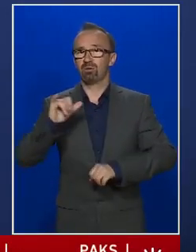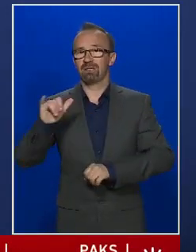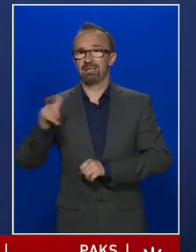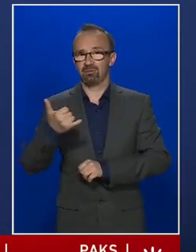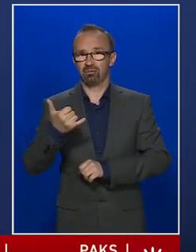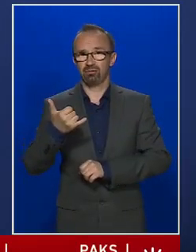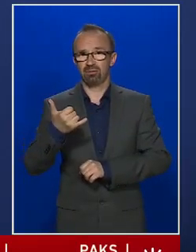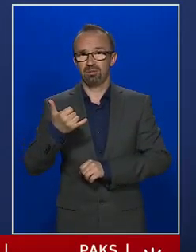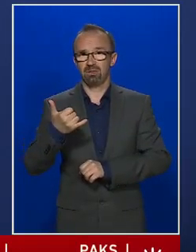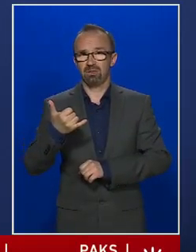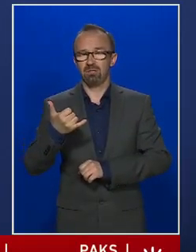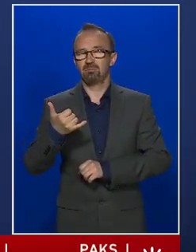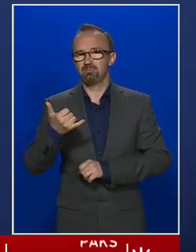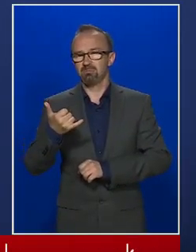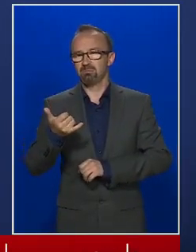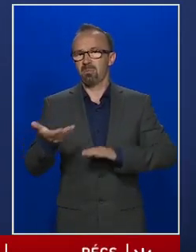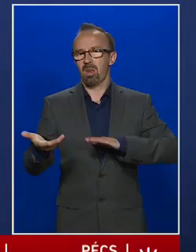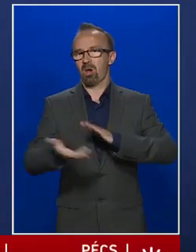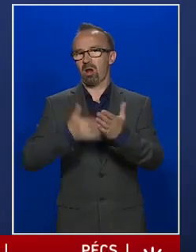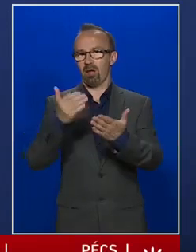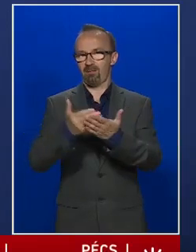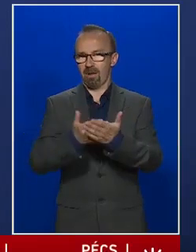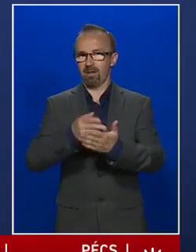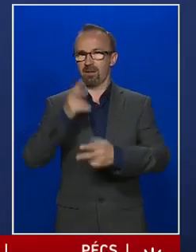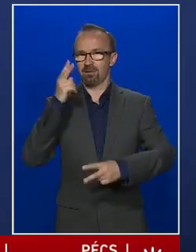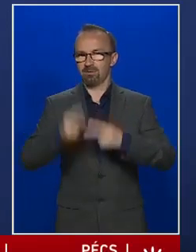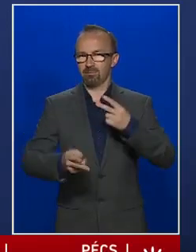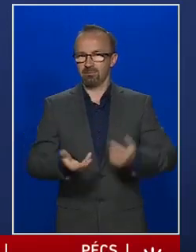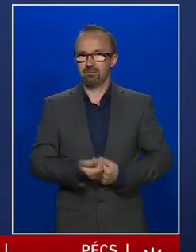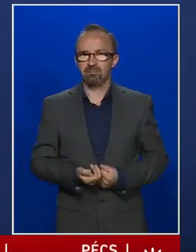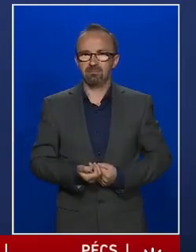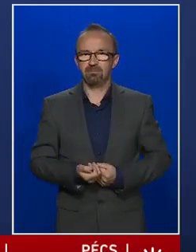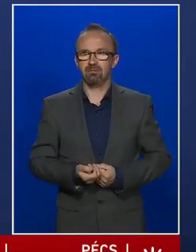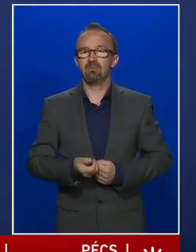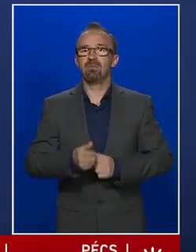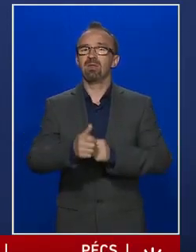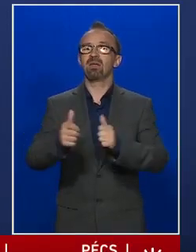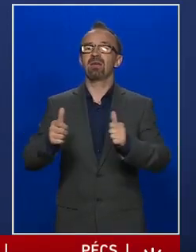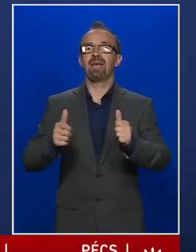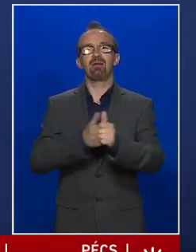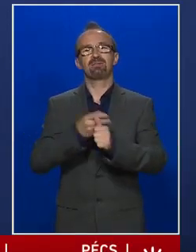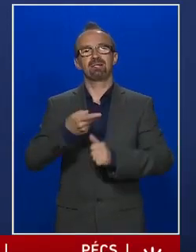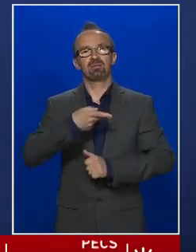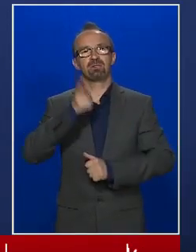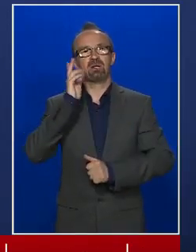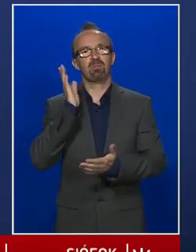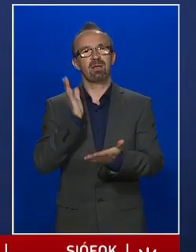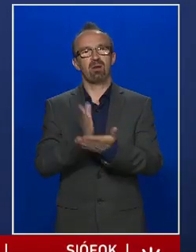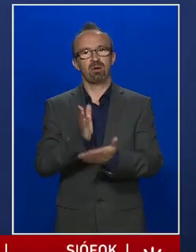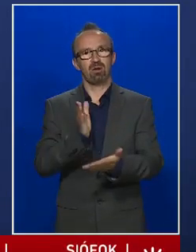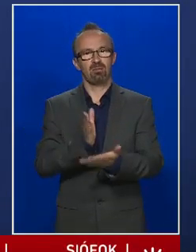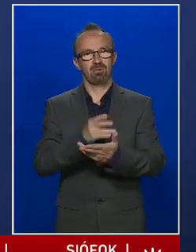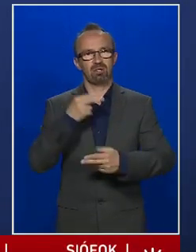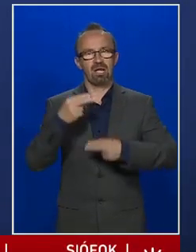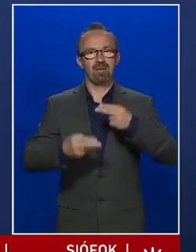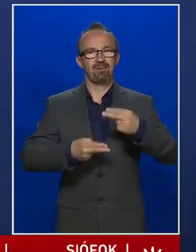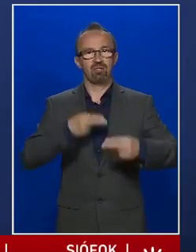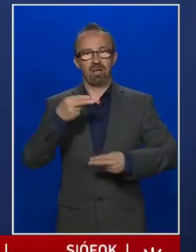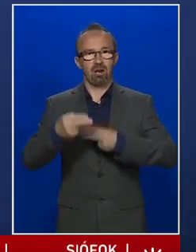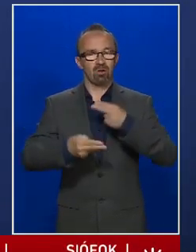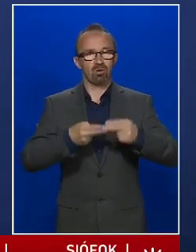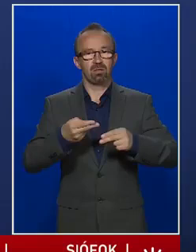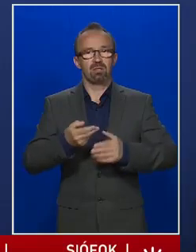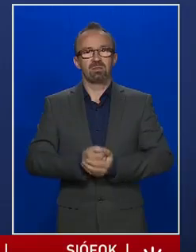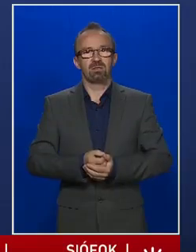tegyék az alapfeladataikat. Előzetes szakmai alkalmassági vizsgálatok